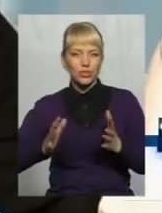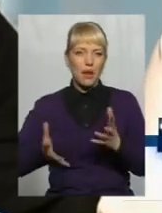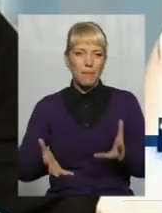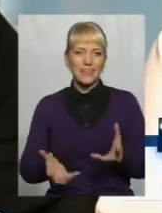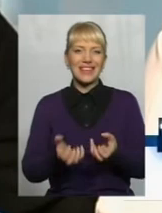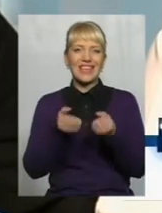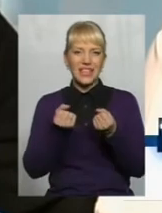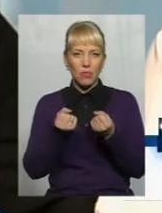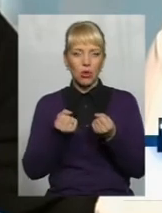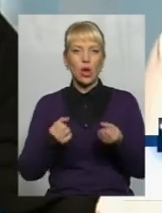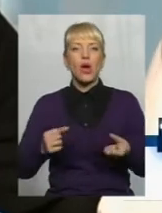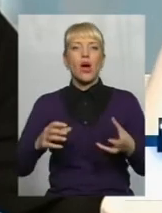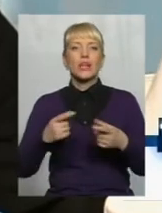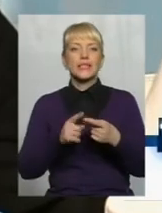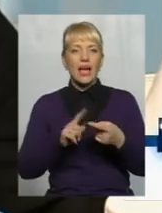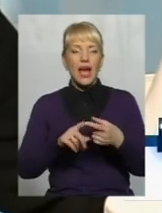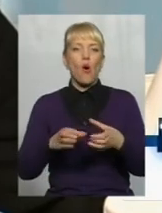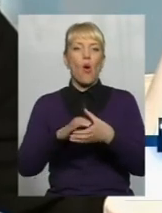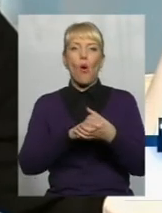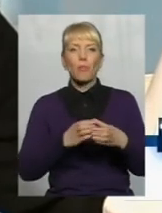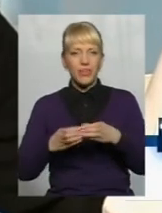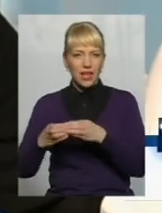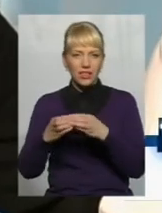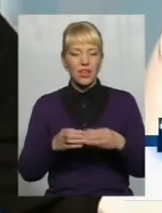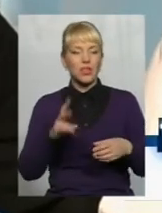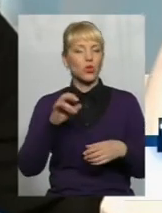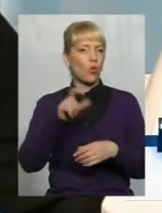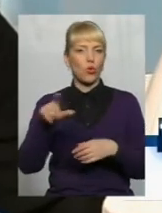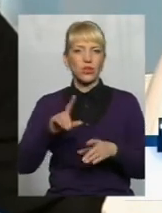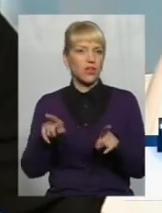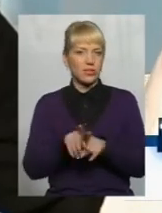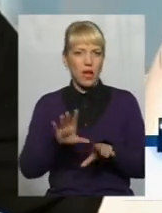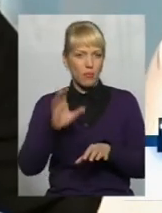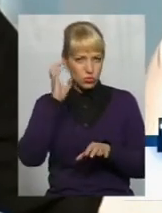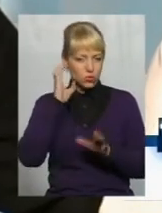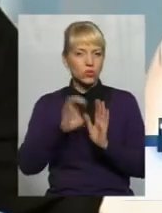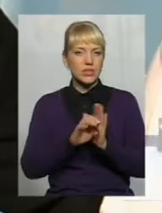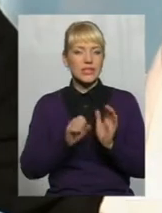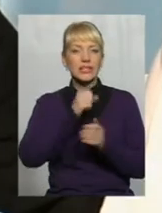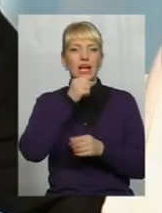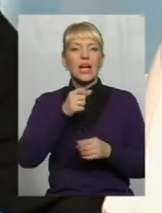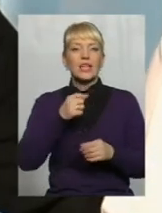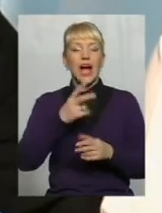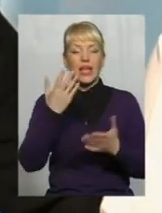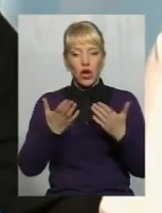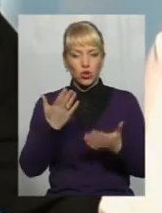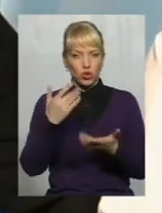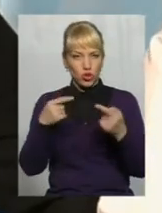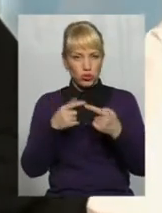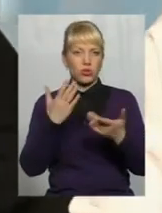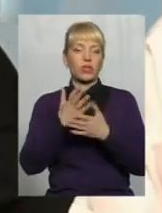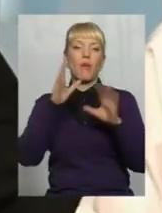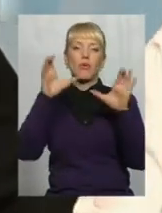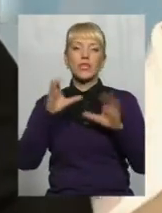громада не підтримає точно Бо вони його обирали і вони його слухають І якщо тут вже визначені повноваження старости чітко і